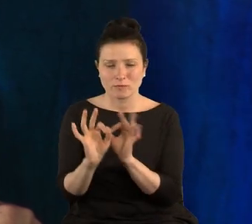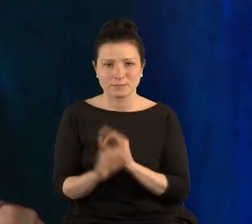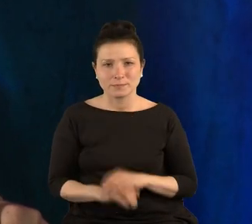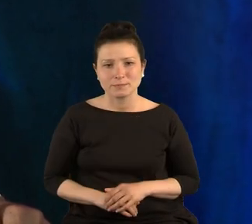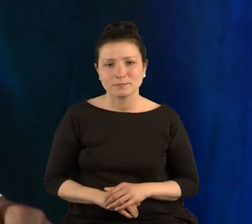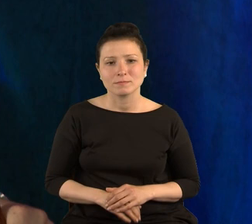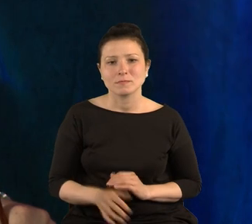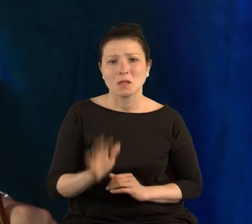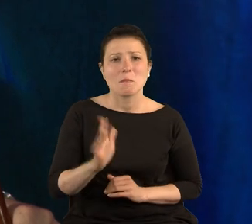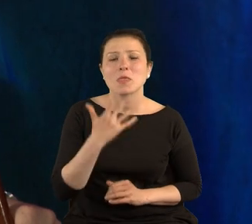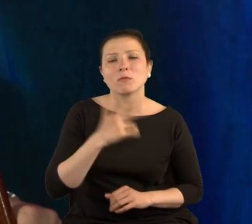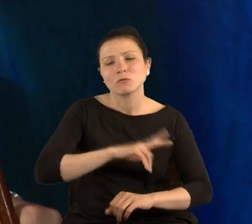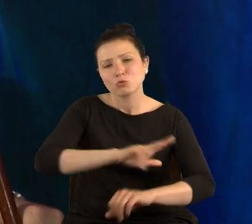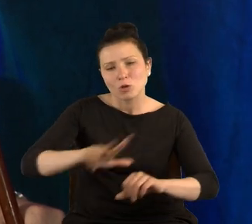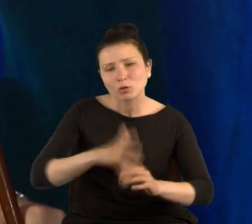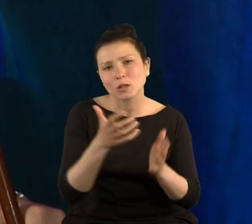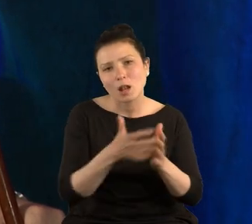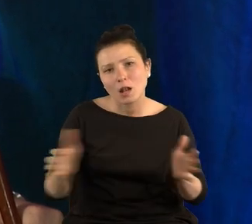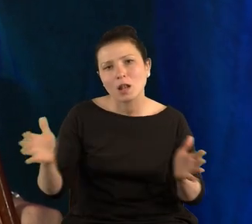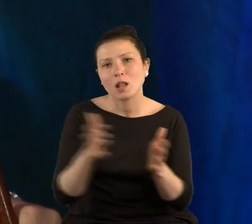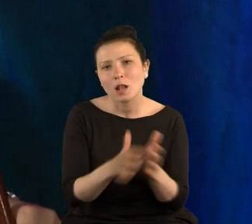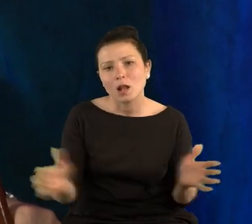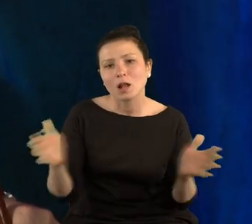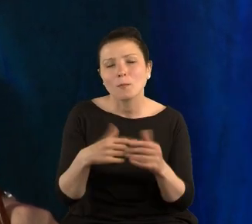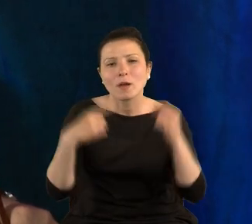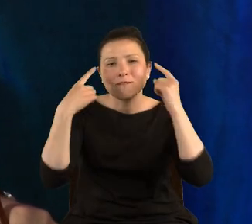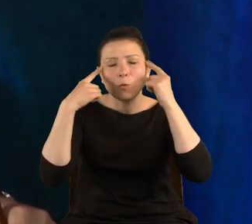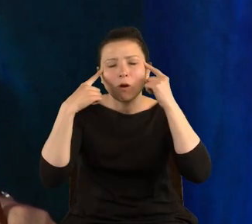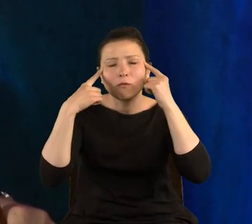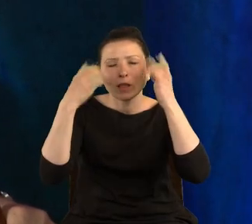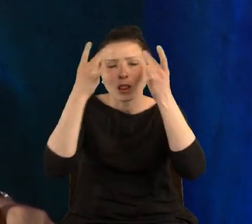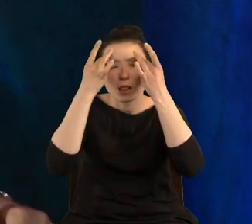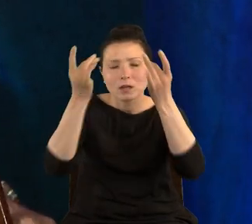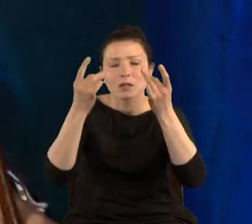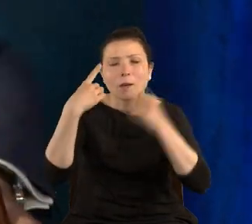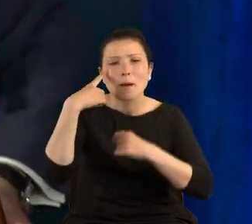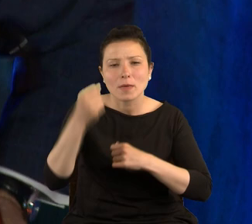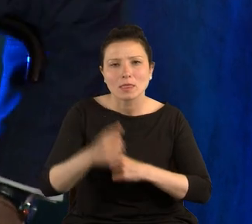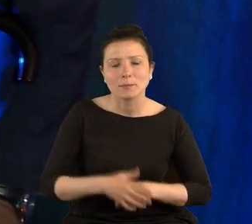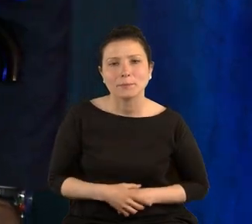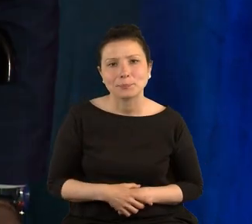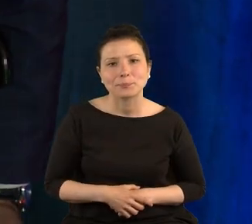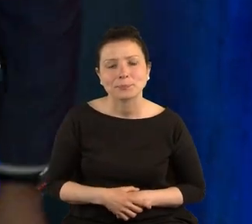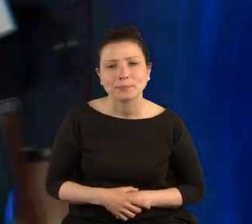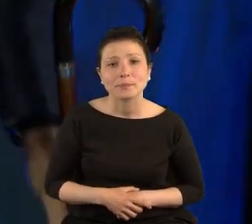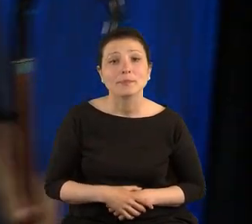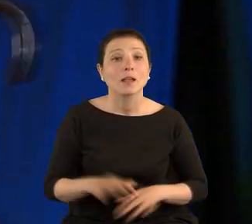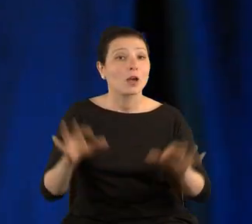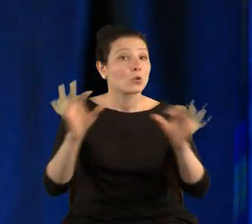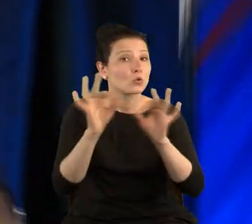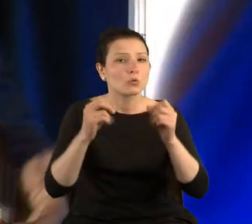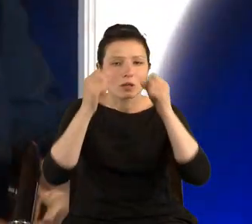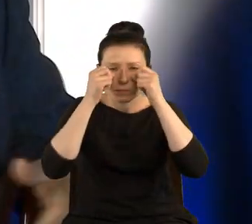Będę mówił trzy godziny. Jaką mam tu? Jaką mam tu? Sztuka otwierania